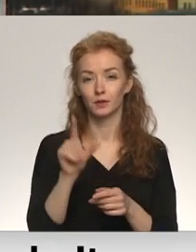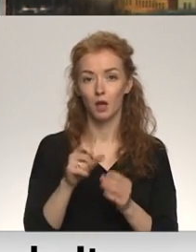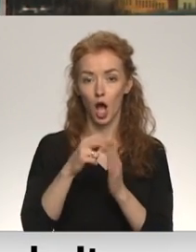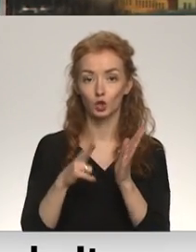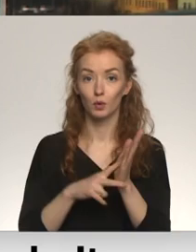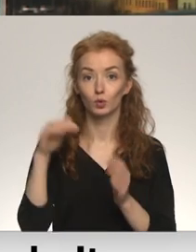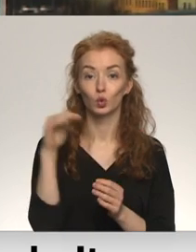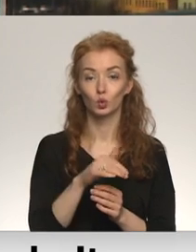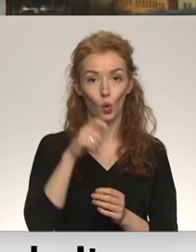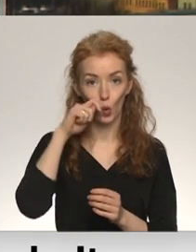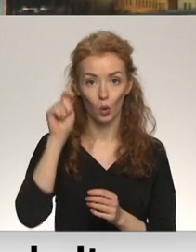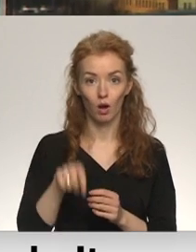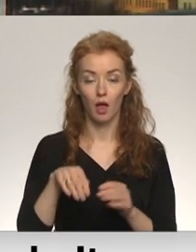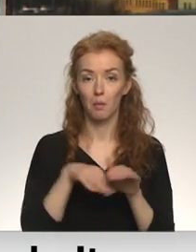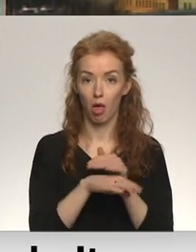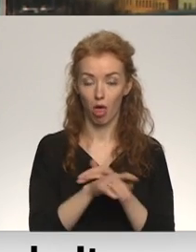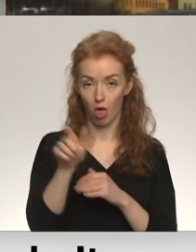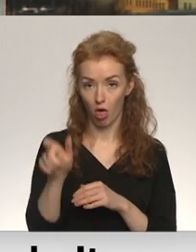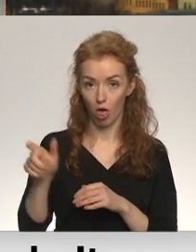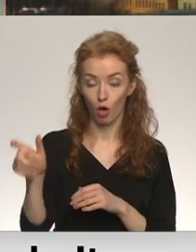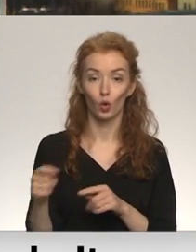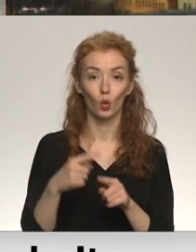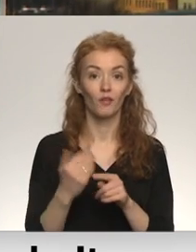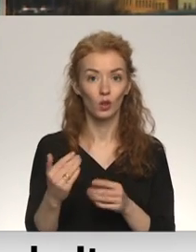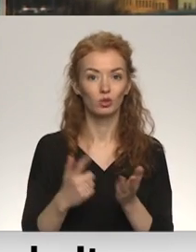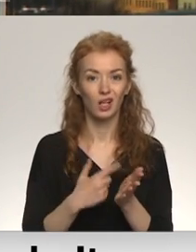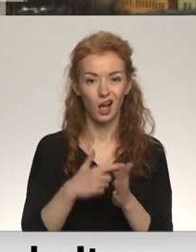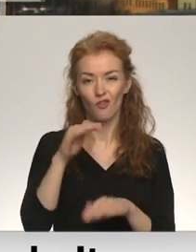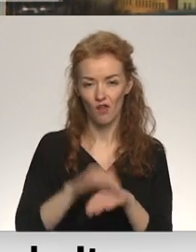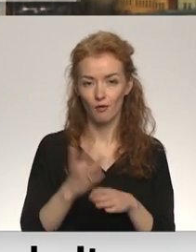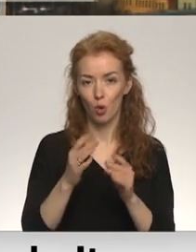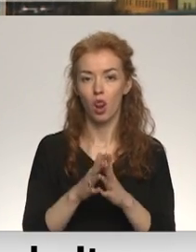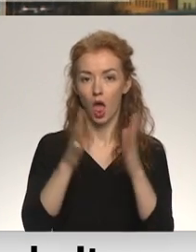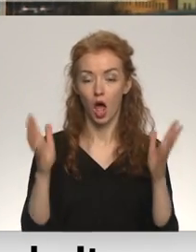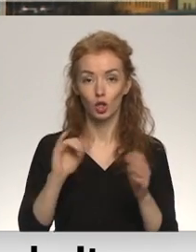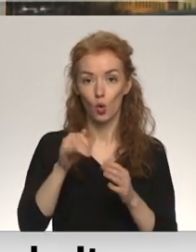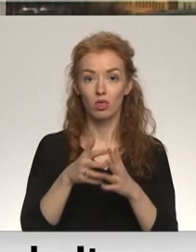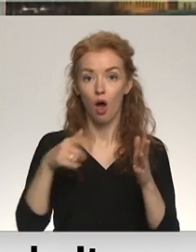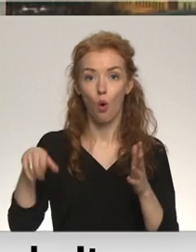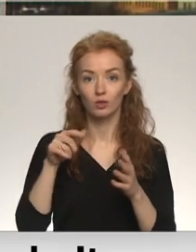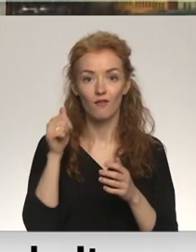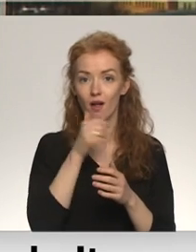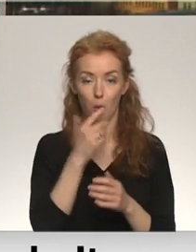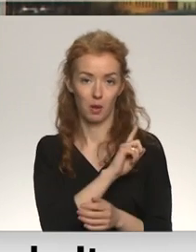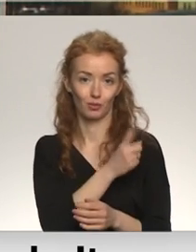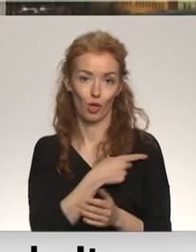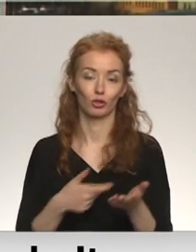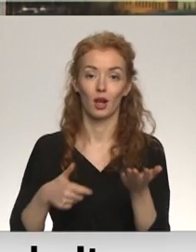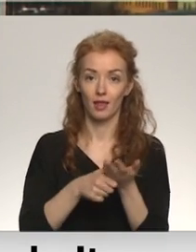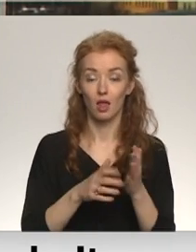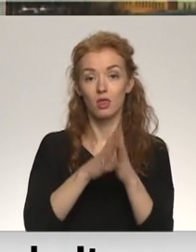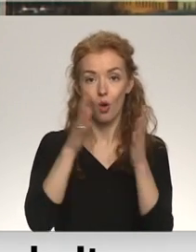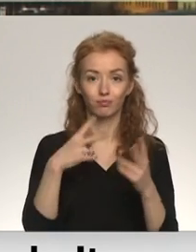tūkstoši Ukraina skara bēgļi. Vistīcamāk viņu skaits ir krietni lielāks, jo daudzi vēl nav reģistrējušies. Vairums,